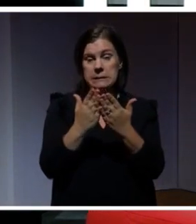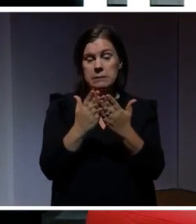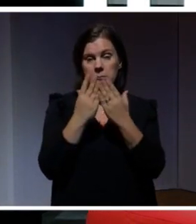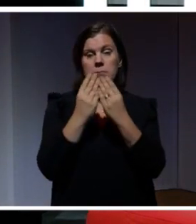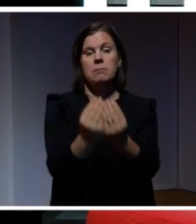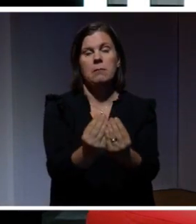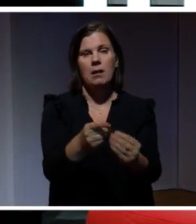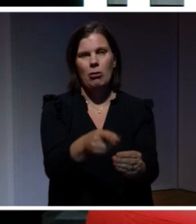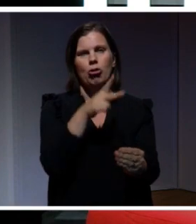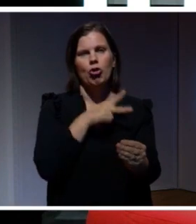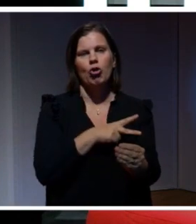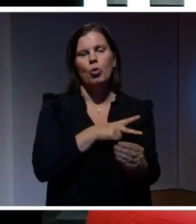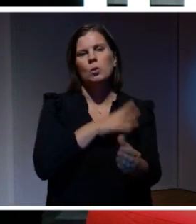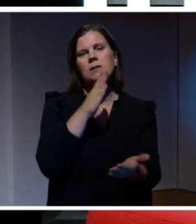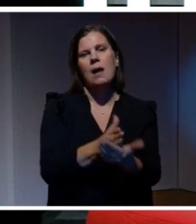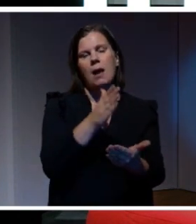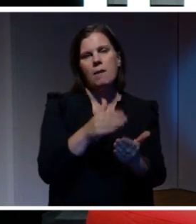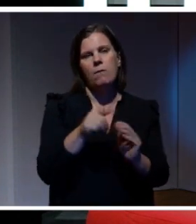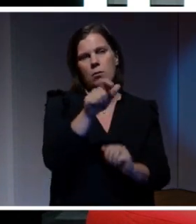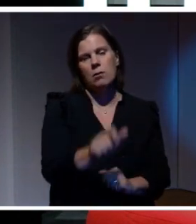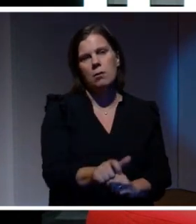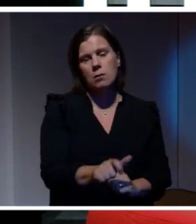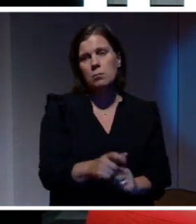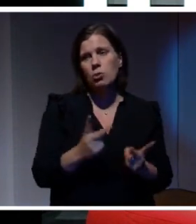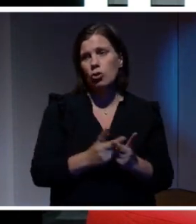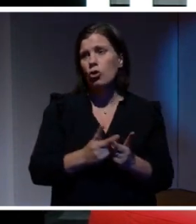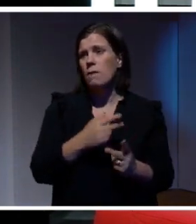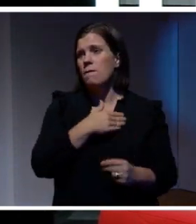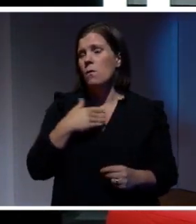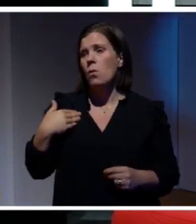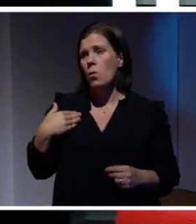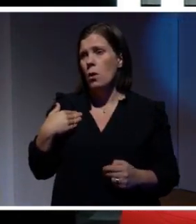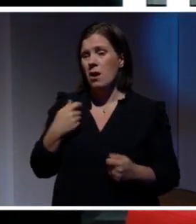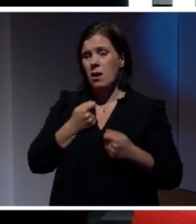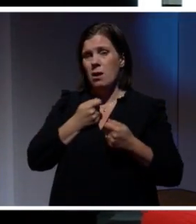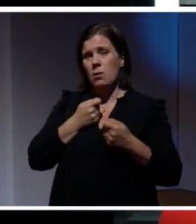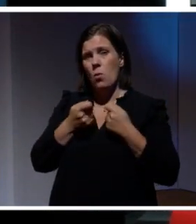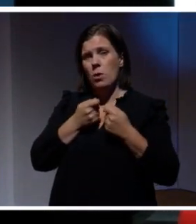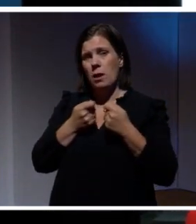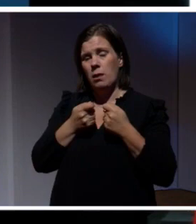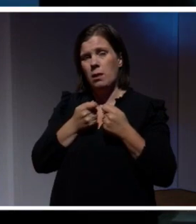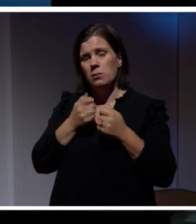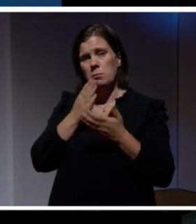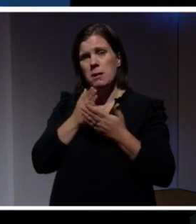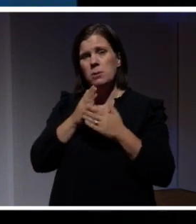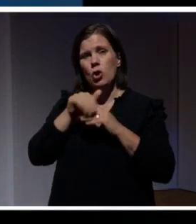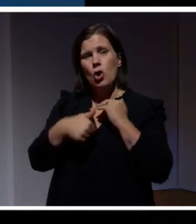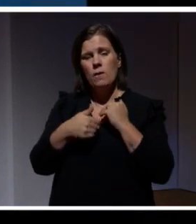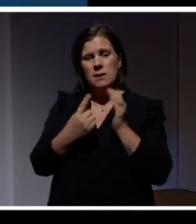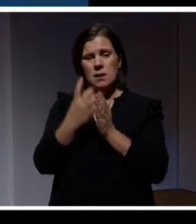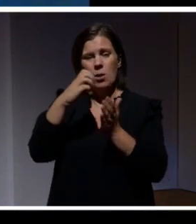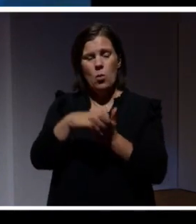säker. Det här illustrerar att rådigheten över den information man producerar, rådigheten över